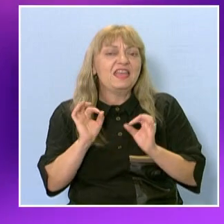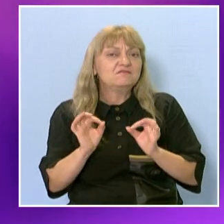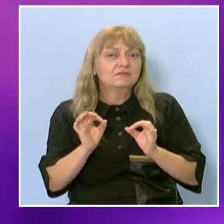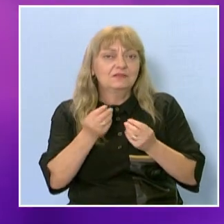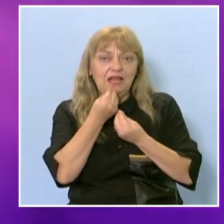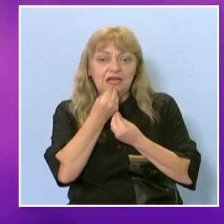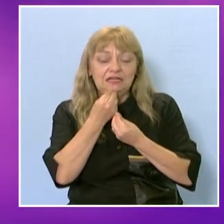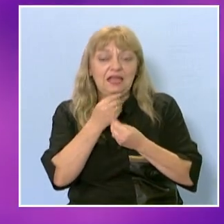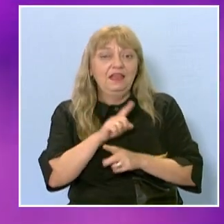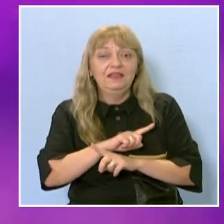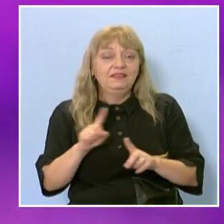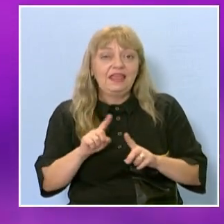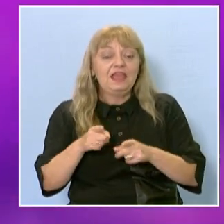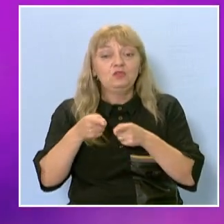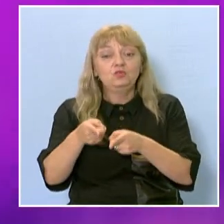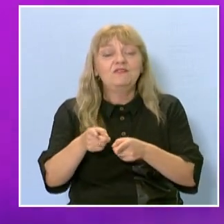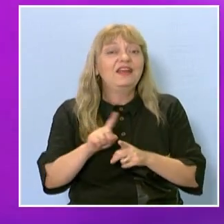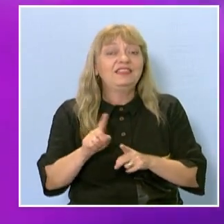Микрорастенията изобщо не са нещо такова.